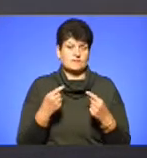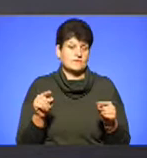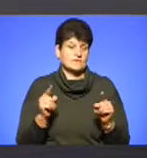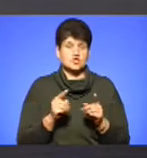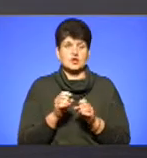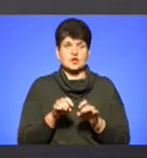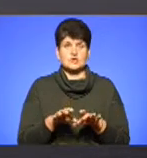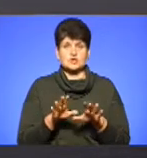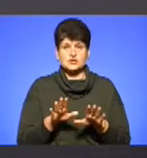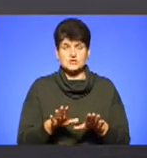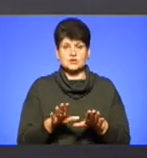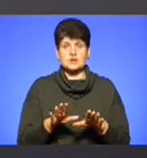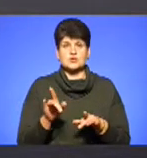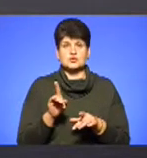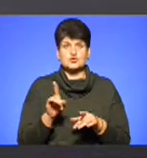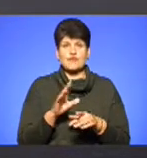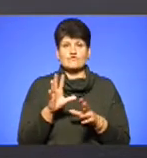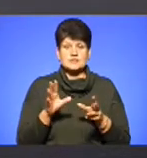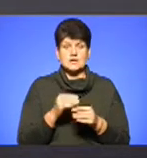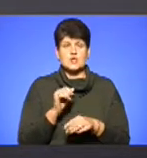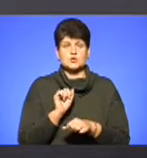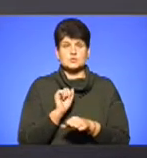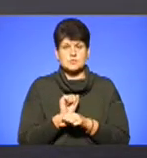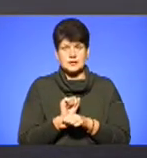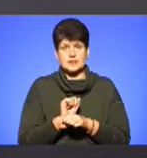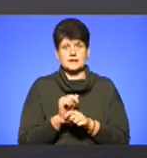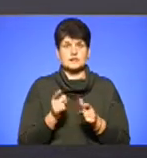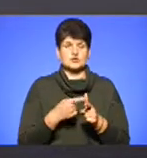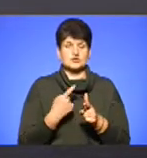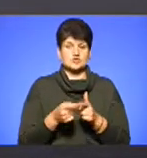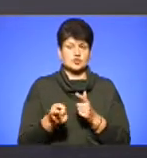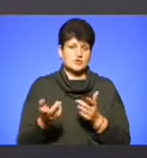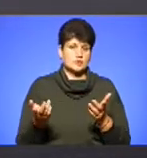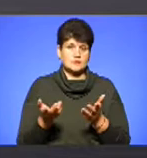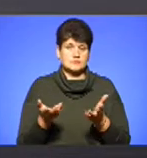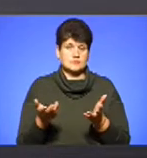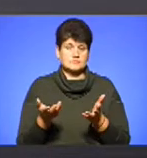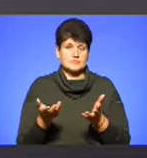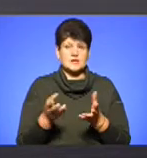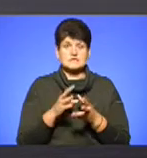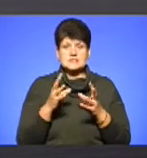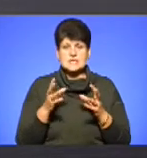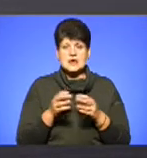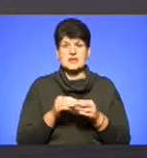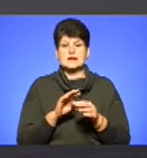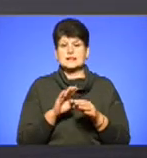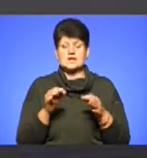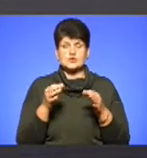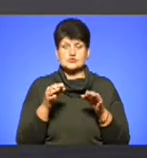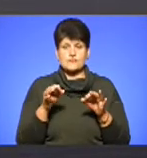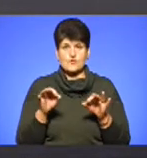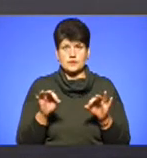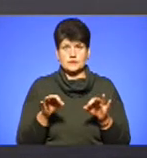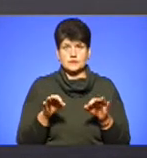держспоживслужби, що взагалі припинити, чи взагалі не дозволити